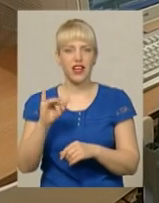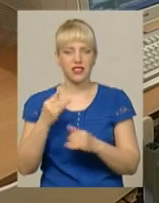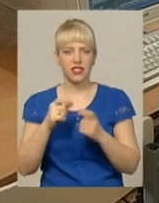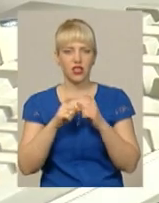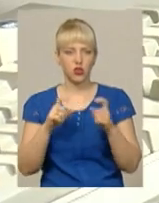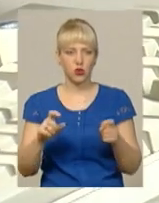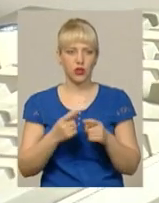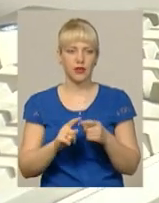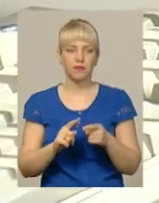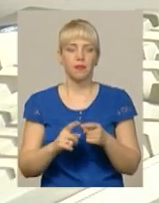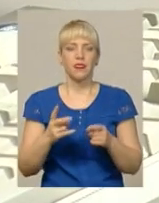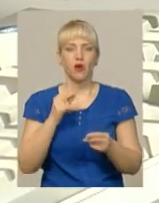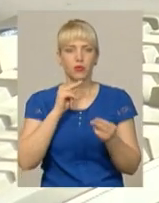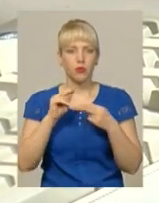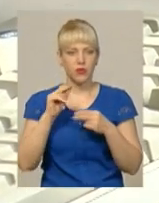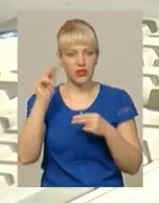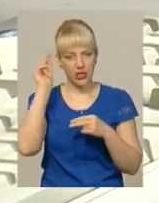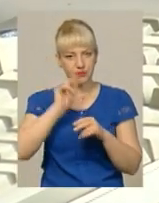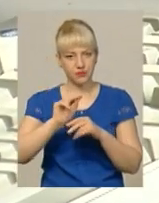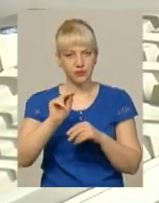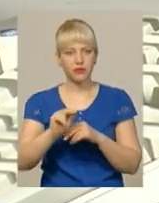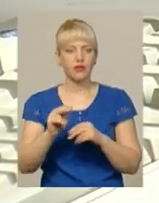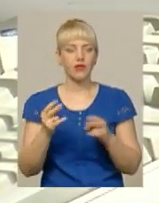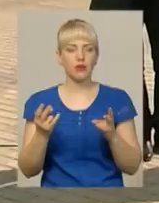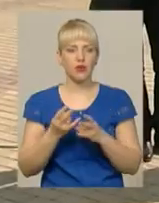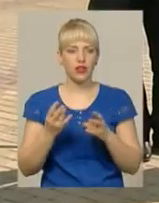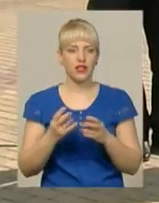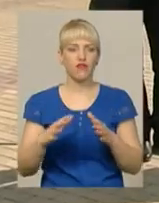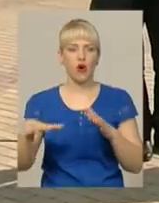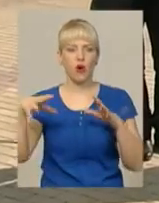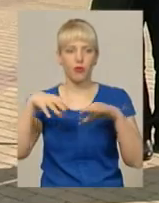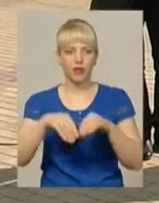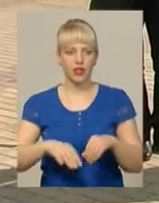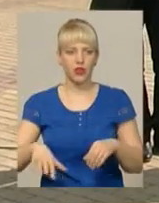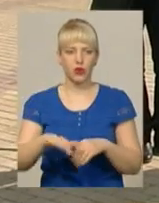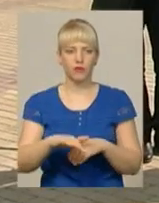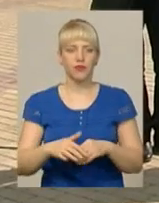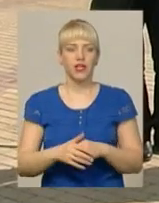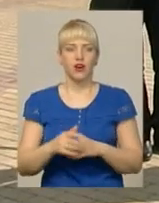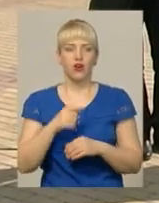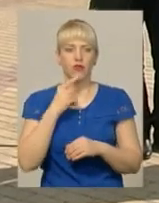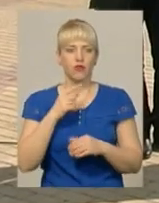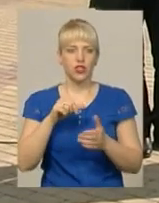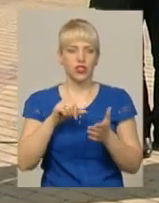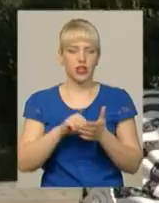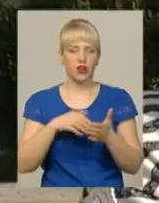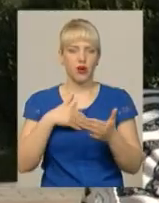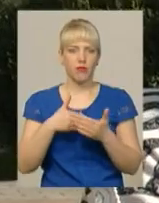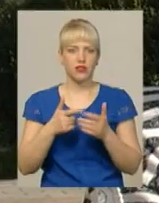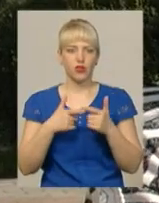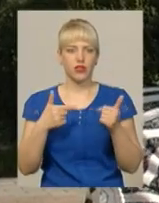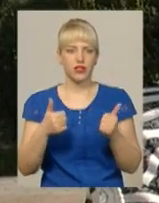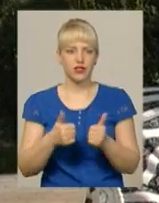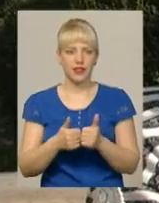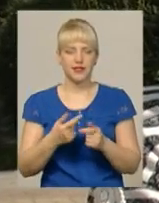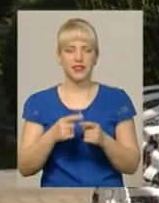школи, мають в об'єднаних територіальних громадах, каже член громадської організації «Майдан Хмельниччини» педагог Лариса Мельник. Додає, цей